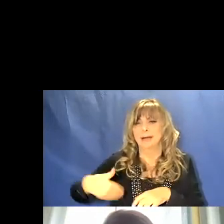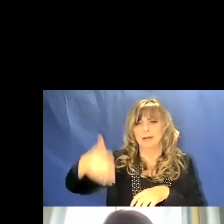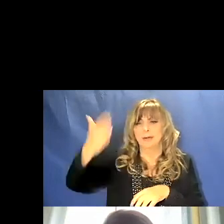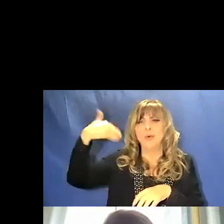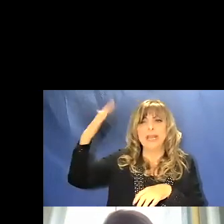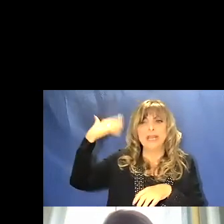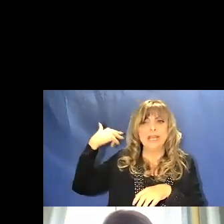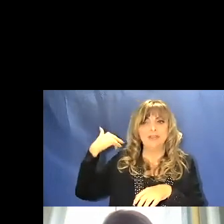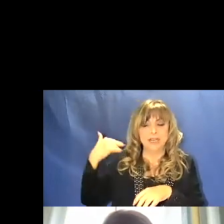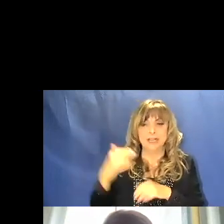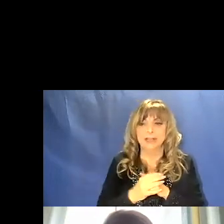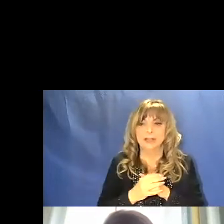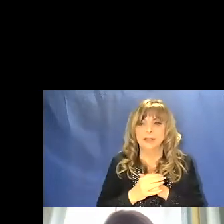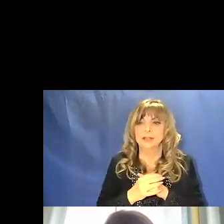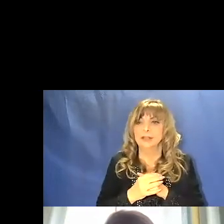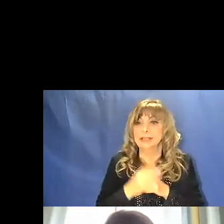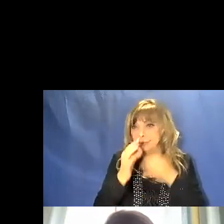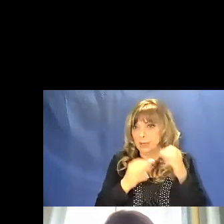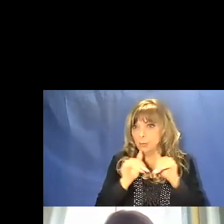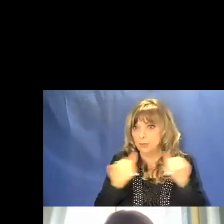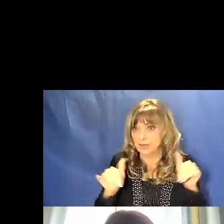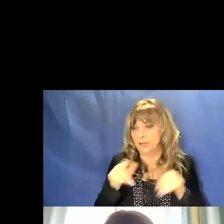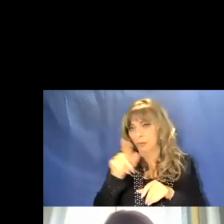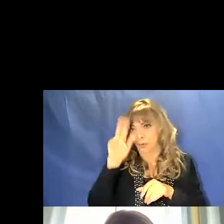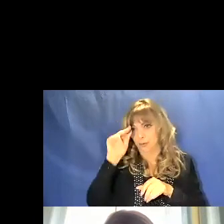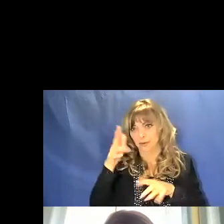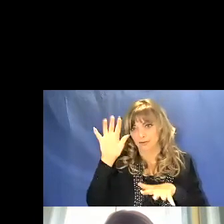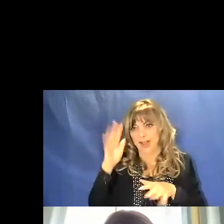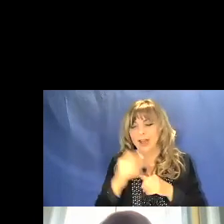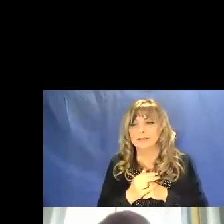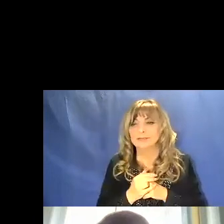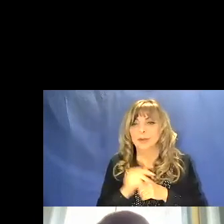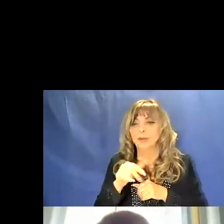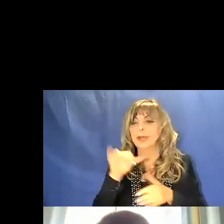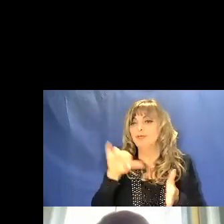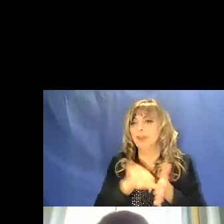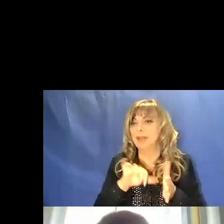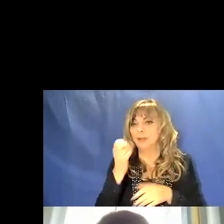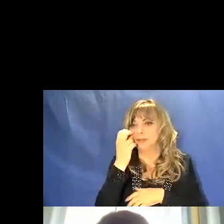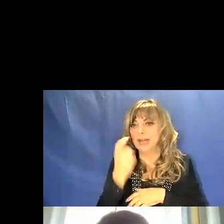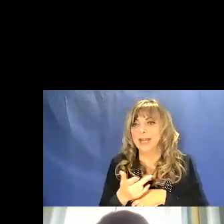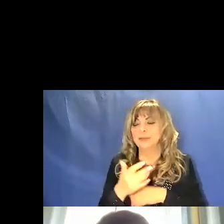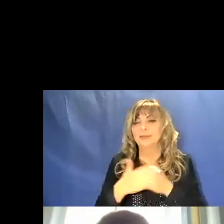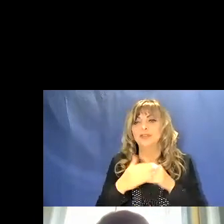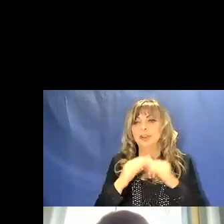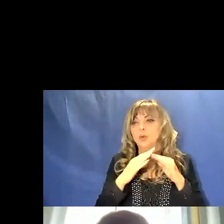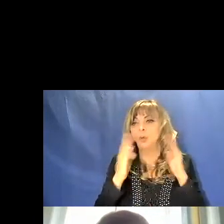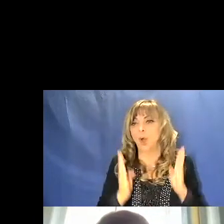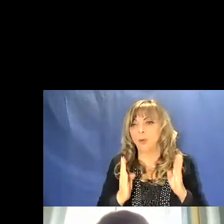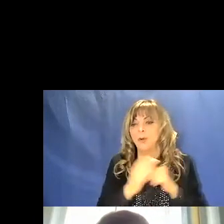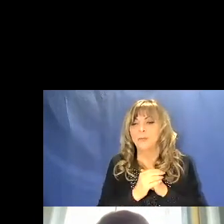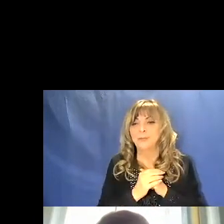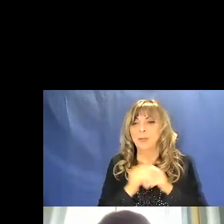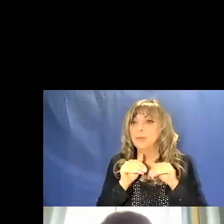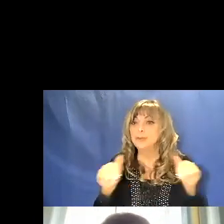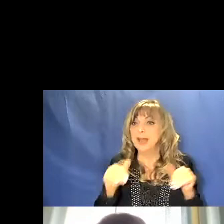Due parole sul museo che molti di voi già conoscono. Siamo in pieno centro a Firenze a due passi dal Duomo. È un museo